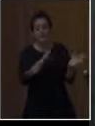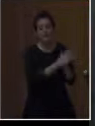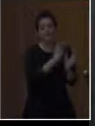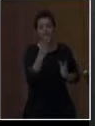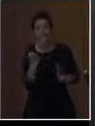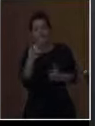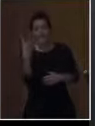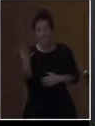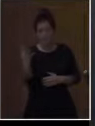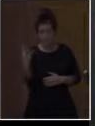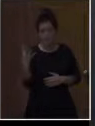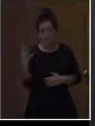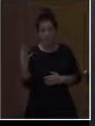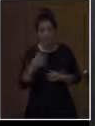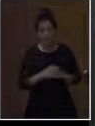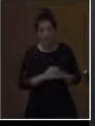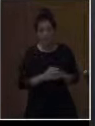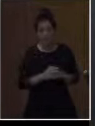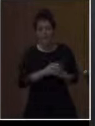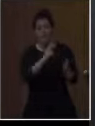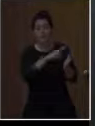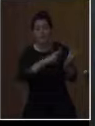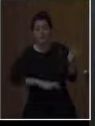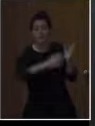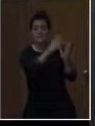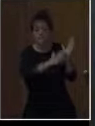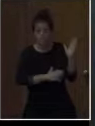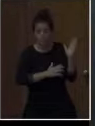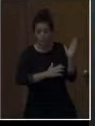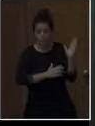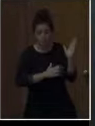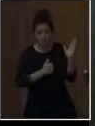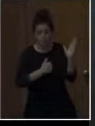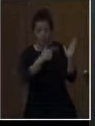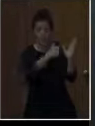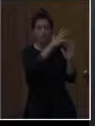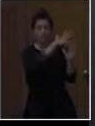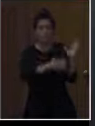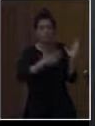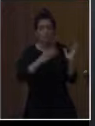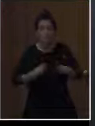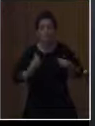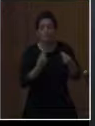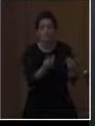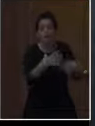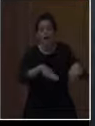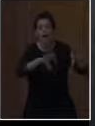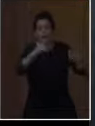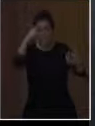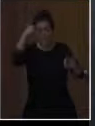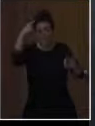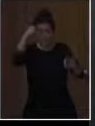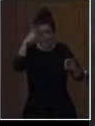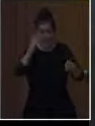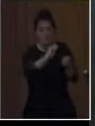οικιακές παγίδες για παιδιά, και τους διαβάζεις ένα κείμενο που εισάγει τα παιδιά στην έννοια της έρευνας. Καταβαφτίζεις ερευνητές και τους